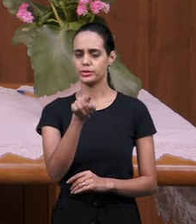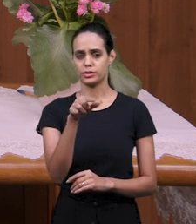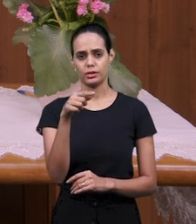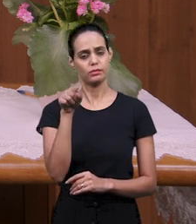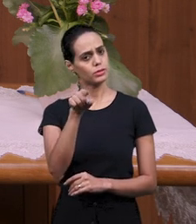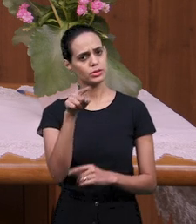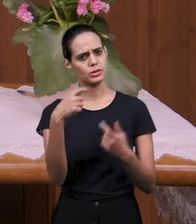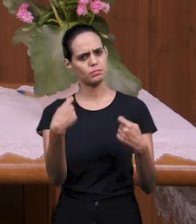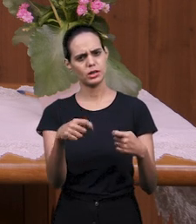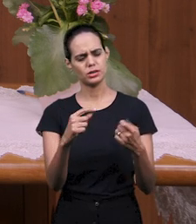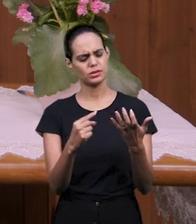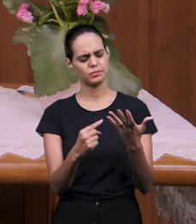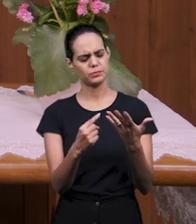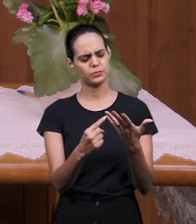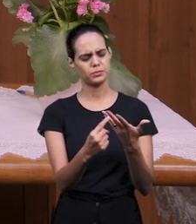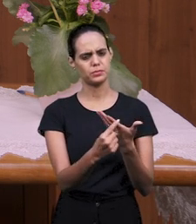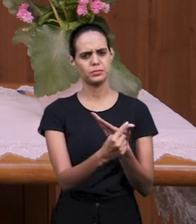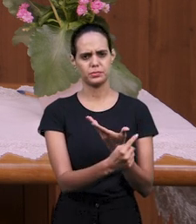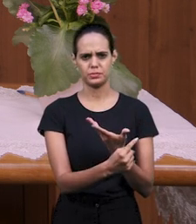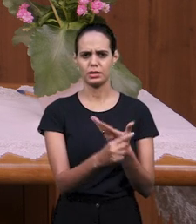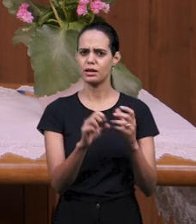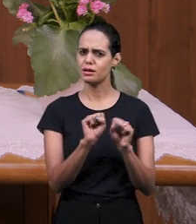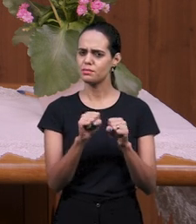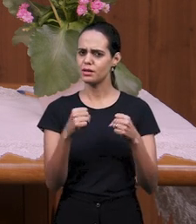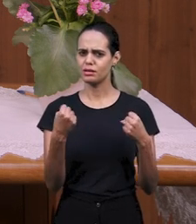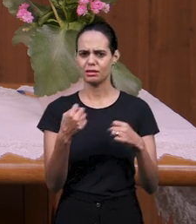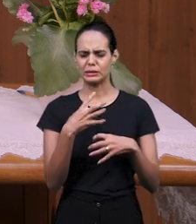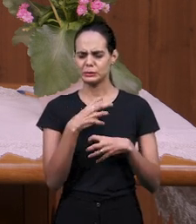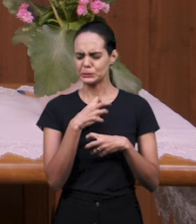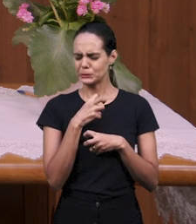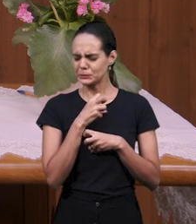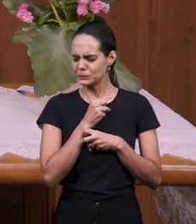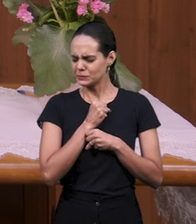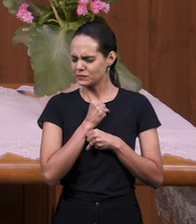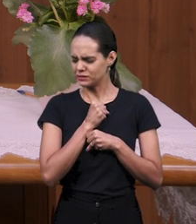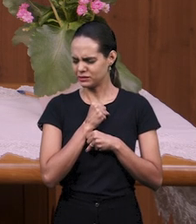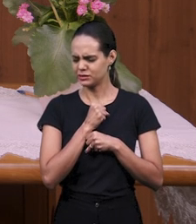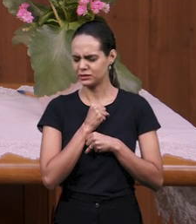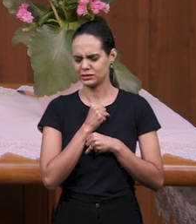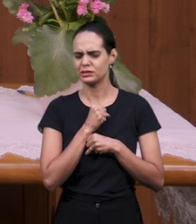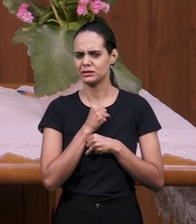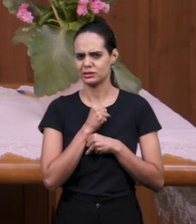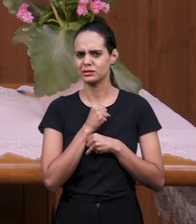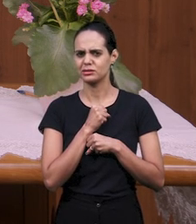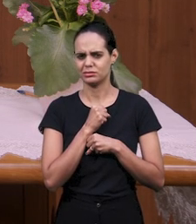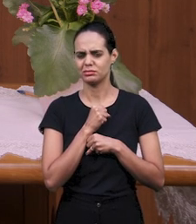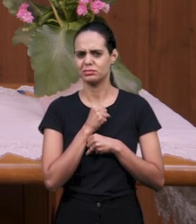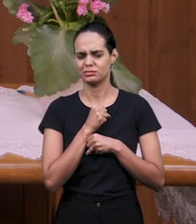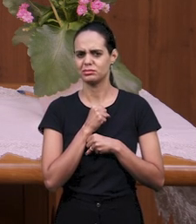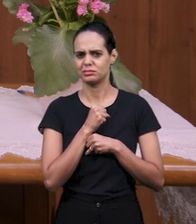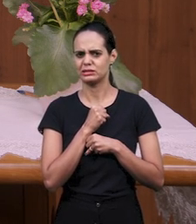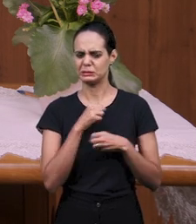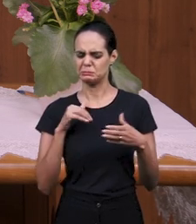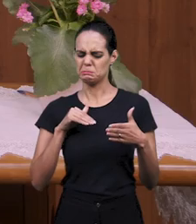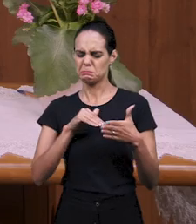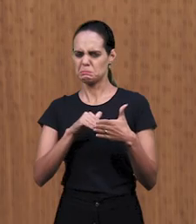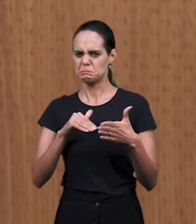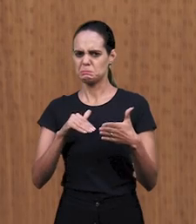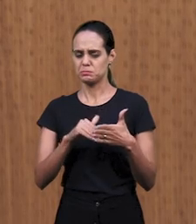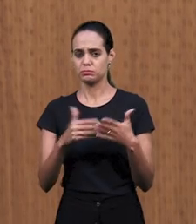Господь дал вам освобождение от всякой горечи, от всякого горького корня. Давайте послушаем дар.